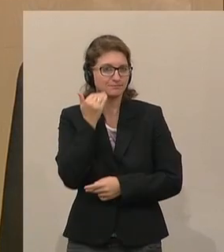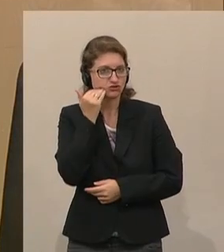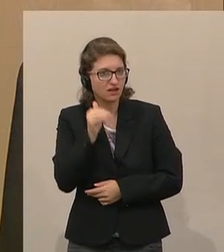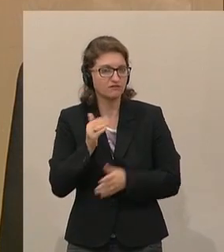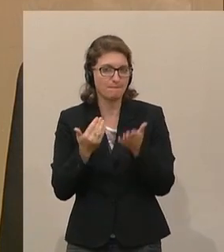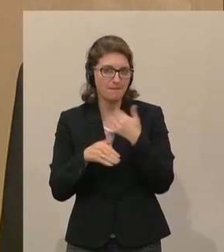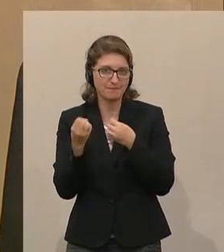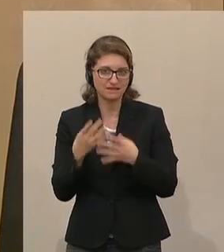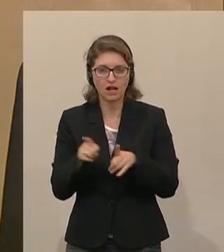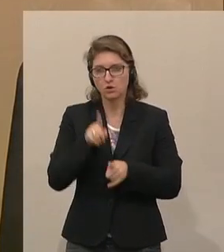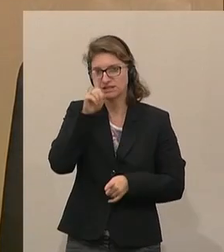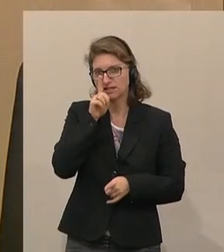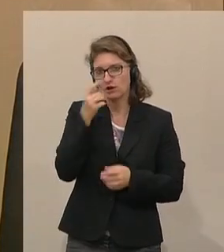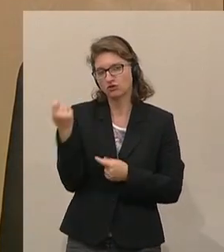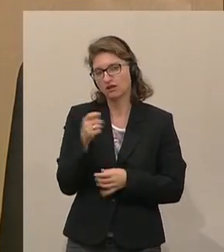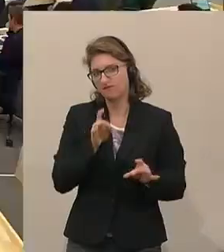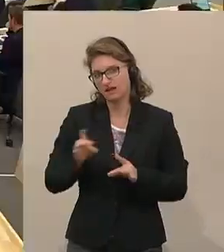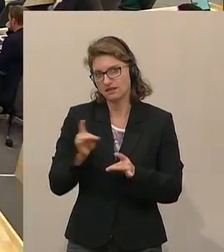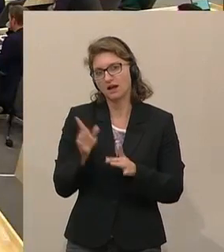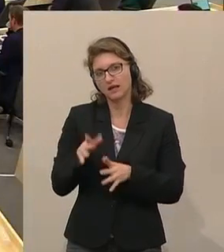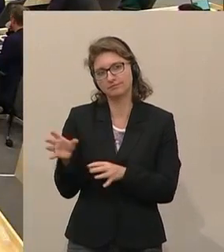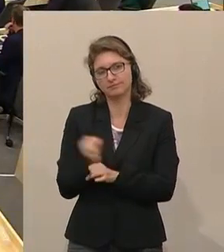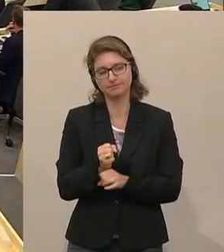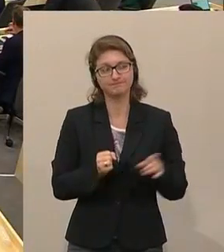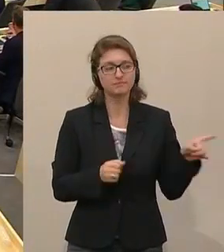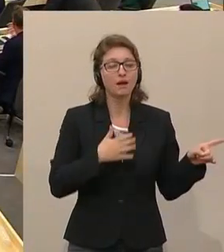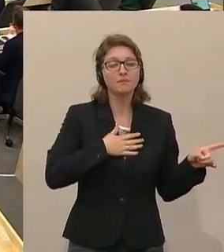So, meine sehr geehrten Damen und Herren, der nächste Redner.